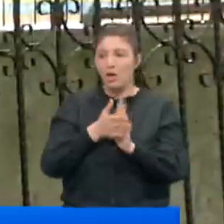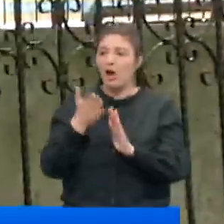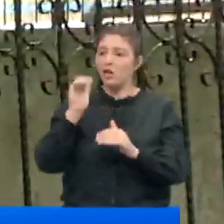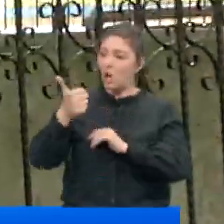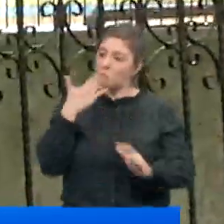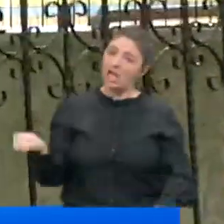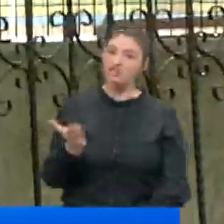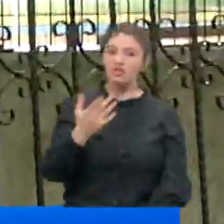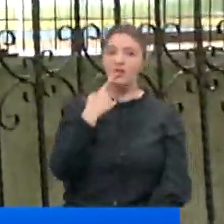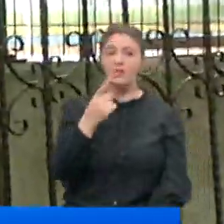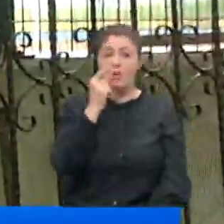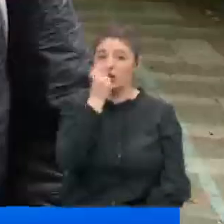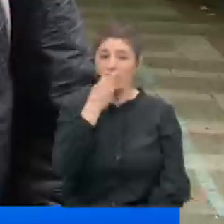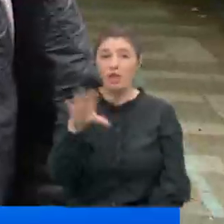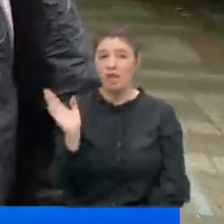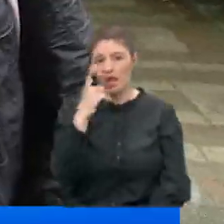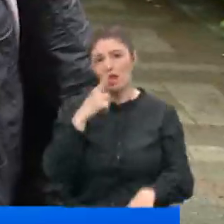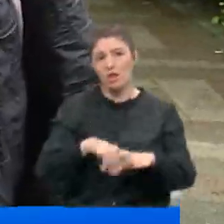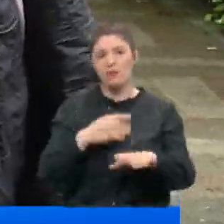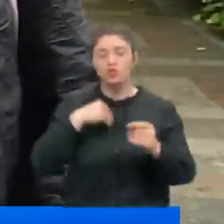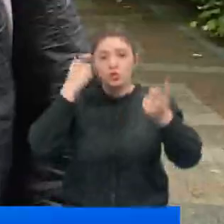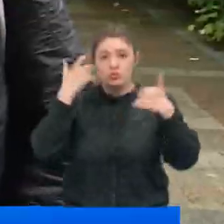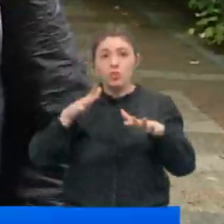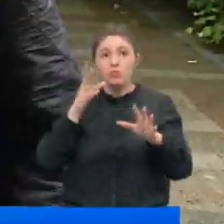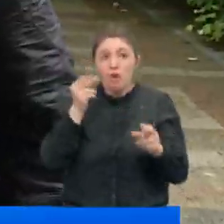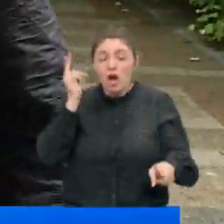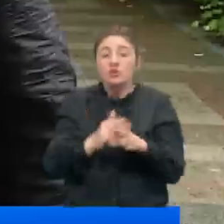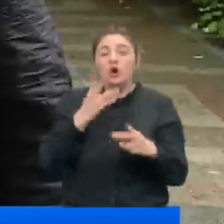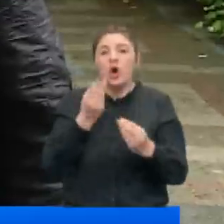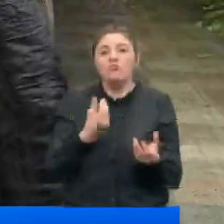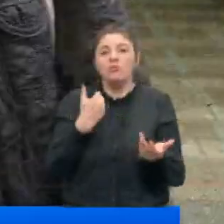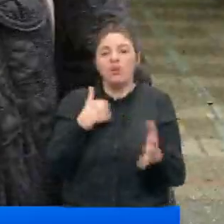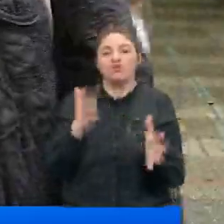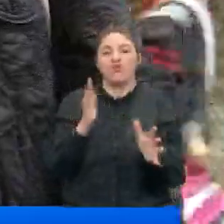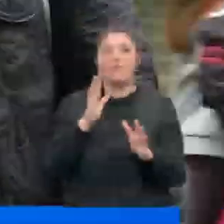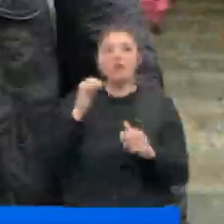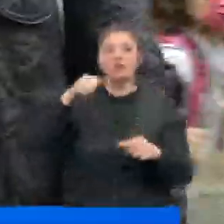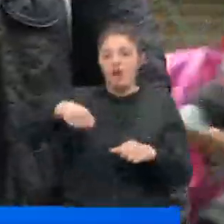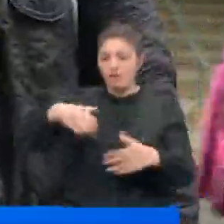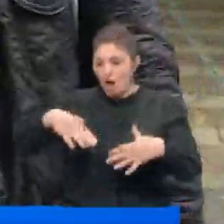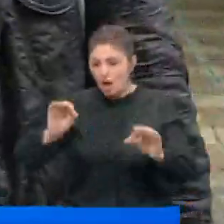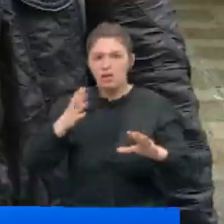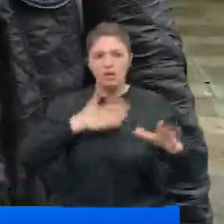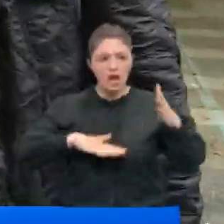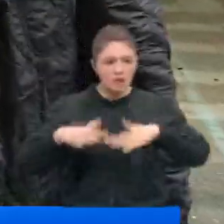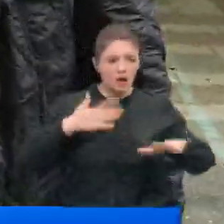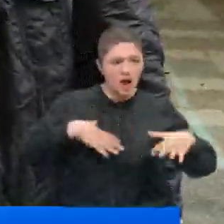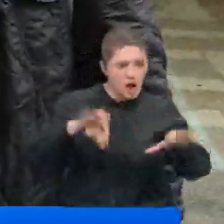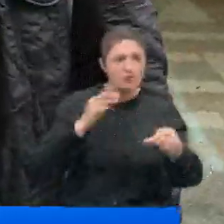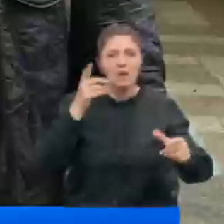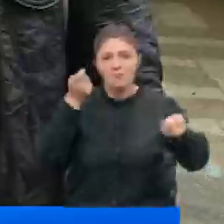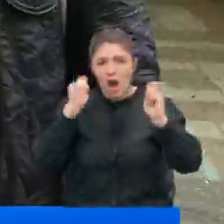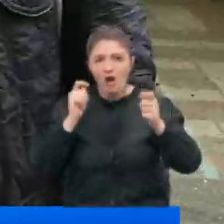yarın okula gideceksin demek hiç kolay bir şey değilim. Çok şaşırdık. Bu kadar hızlı olması biraz enteresan. Çanta hazırlığı, kıyafettir, hazır,